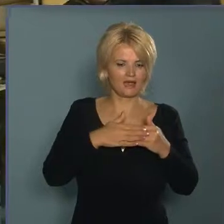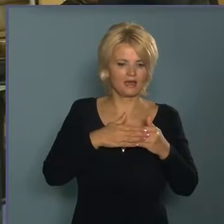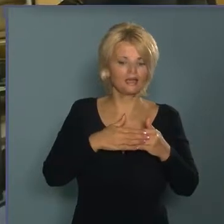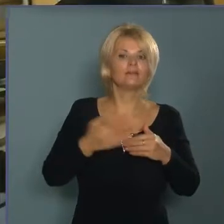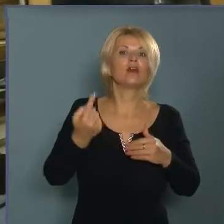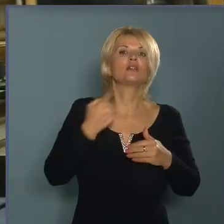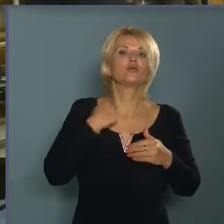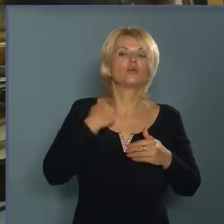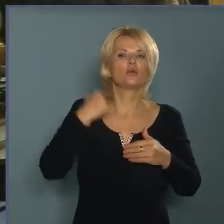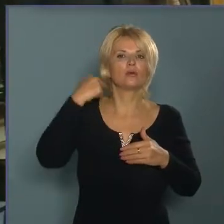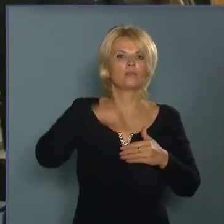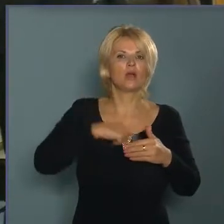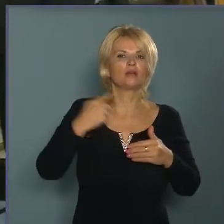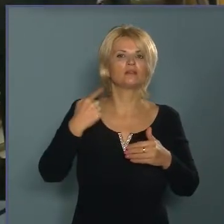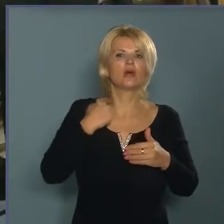itt a dolgokban.